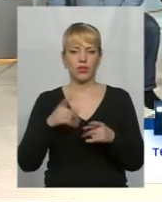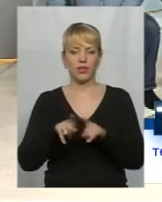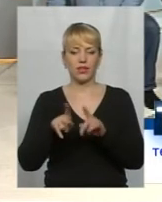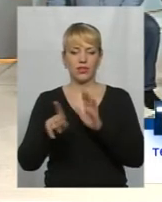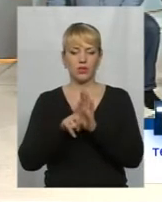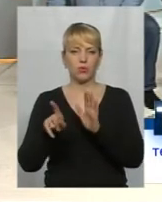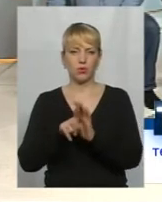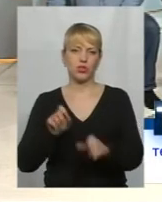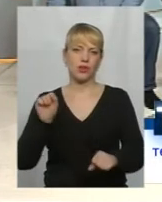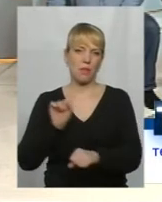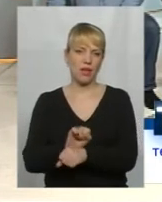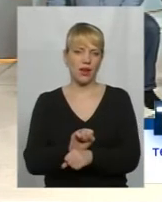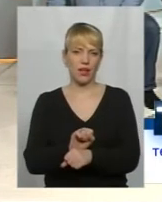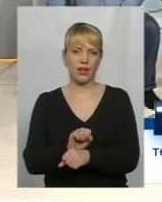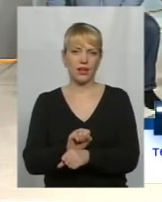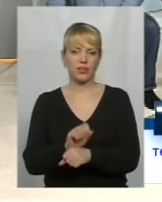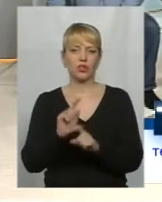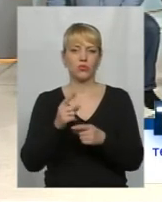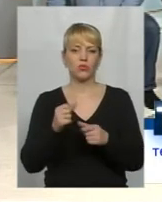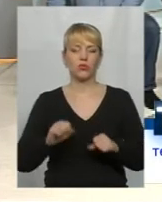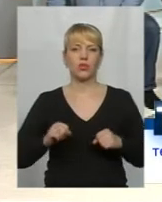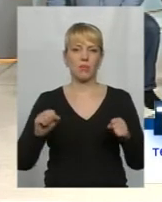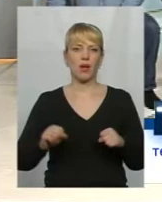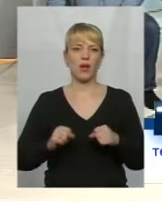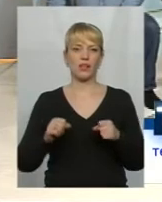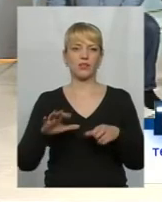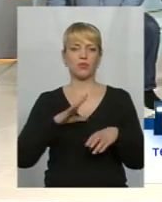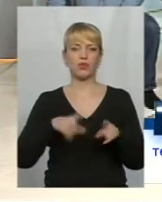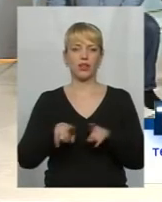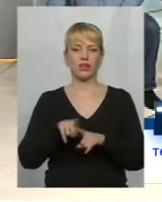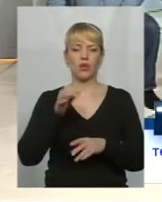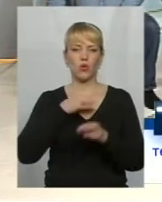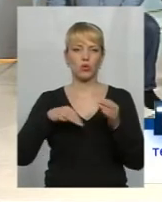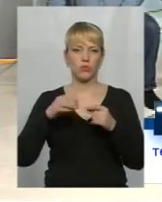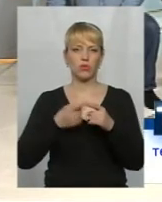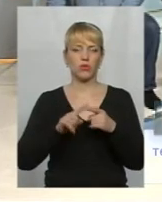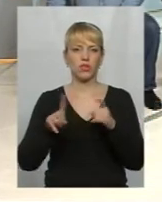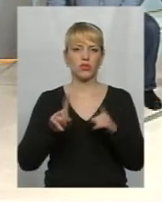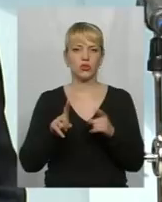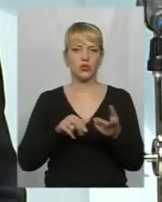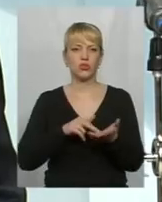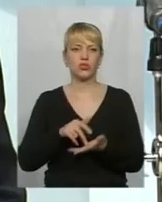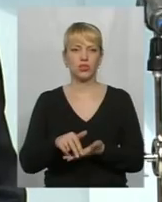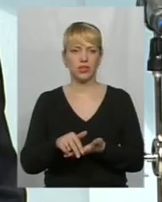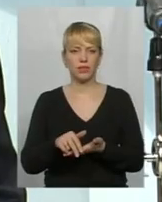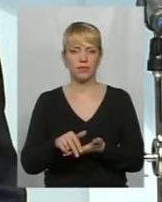перекрити, тому що намагалися, дійсно, були такі розмови про те, що йшли так же саме